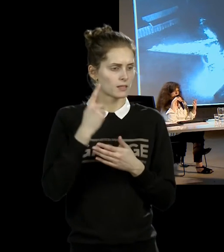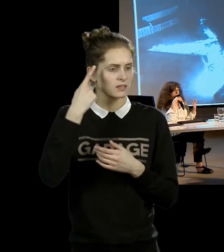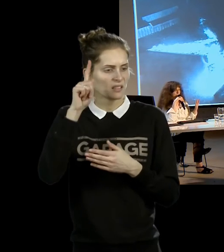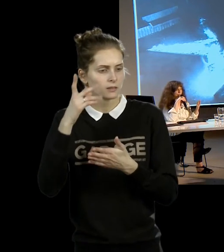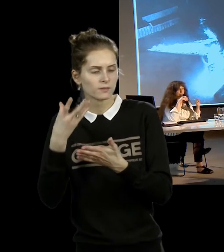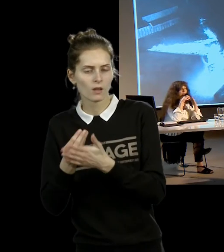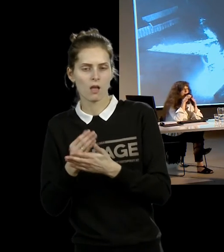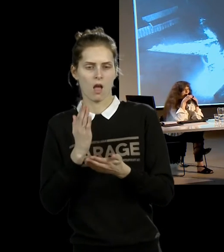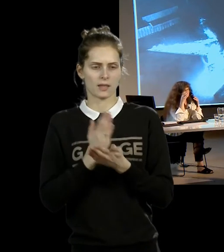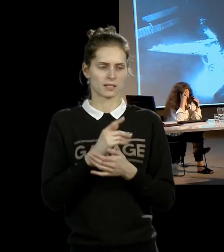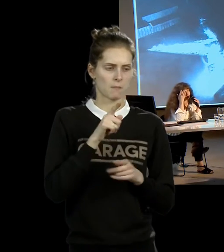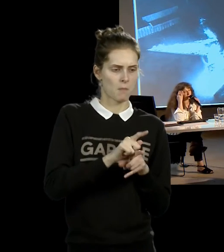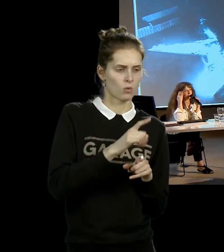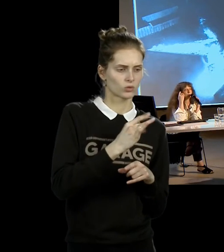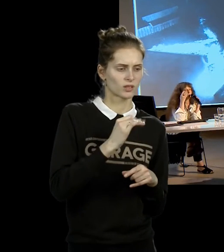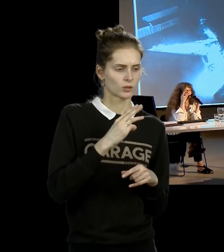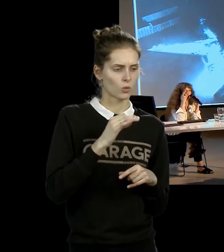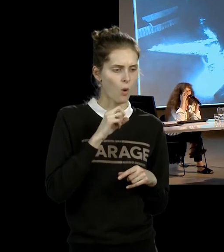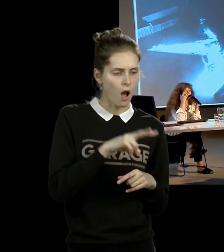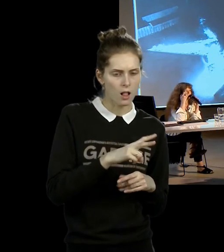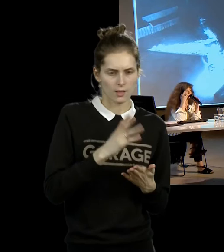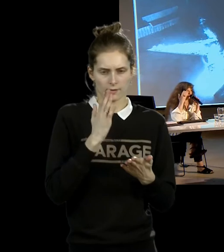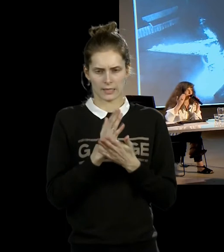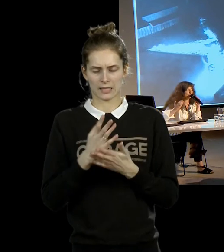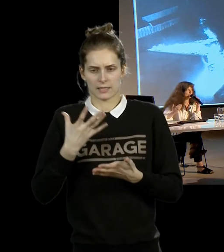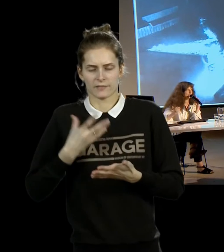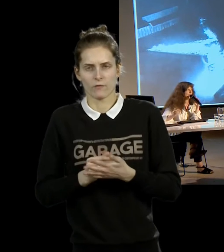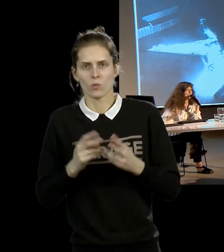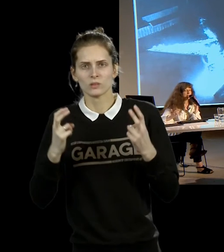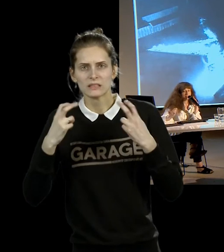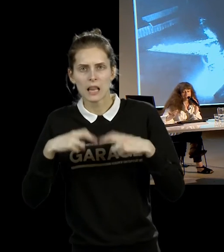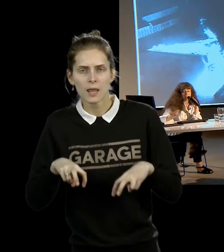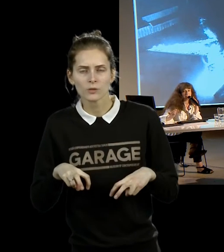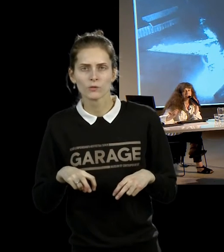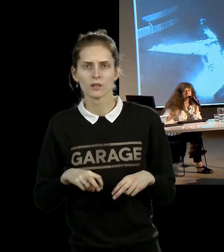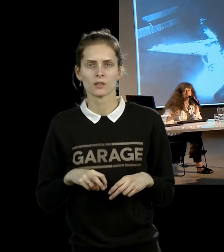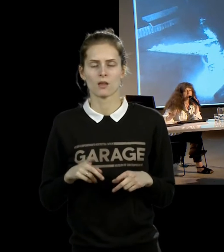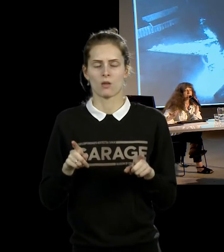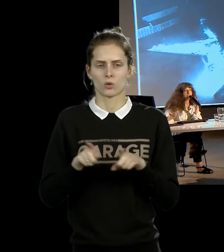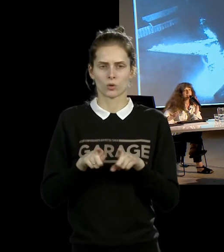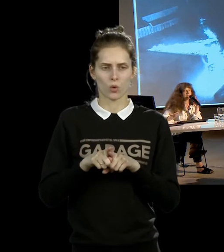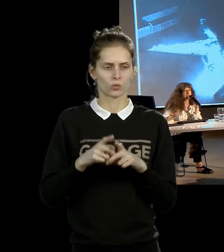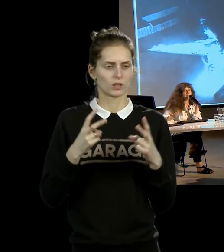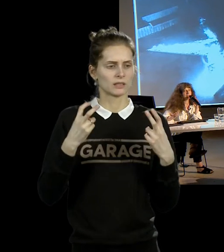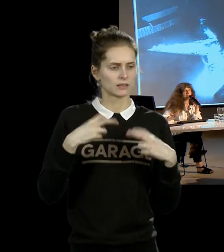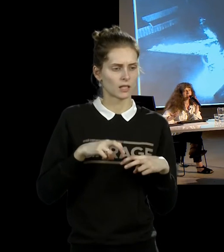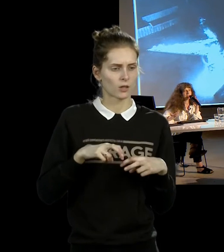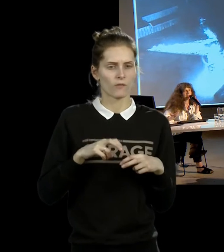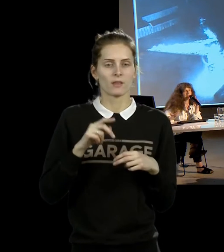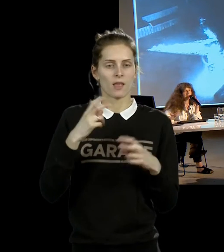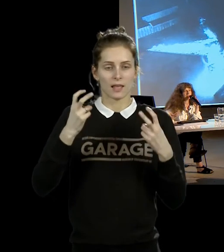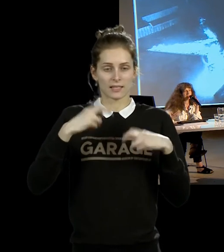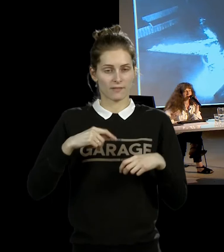исследование собственных, опять-таки, возможностей, и исследование, и провокация зрителя.